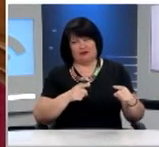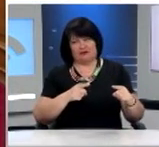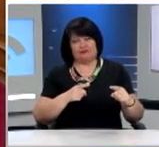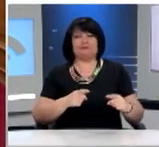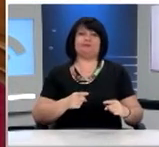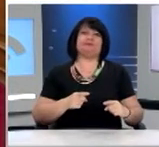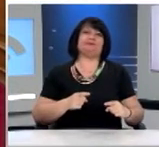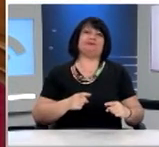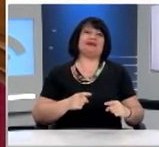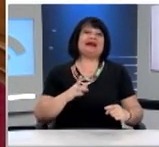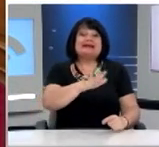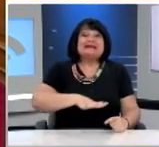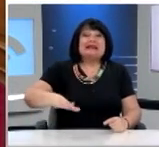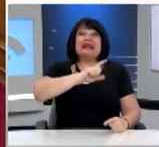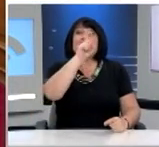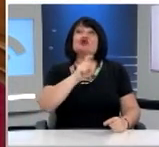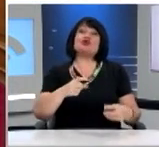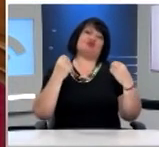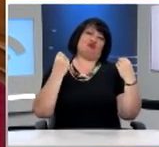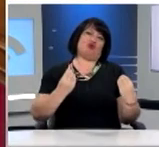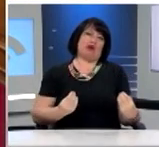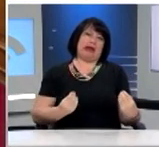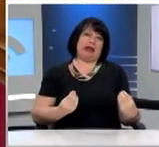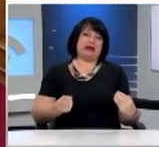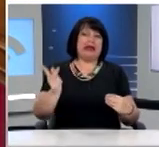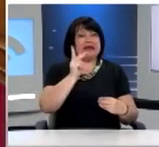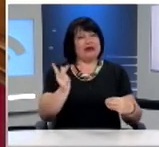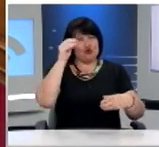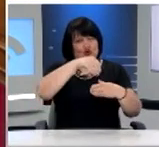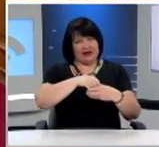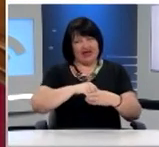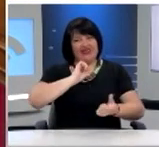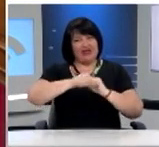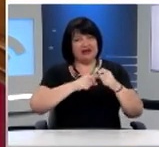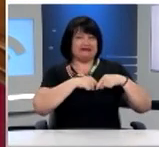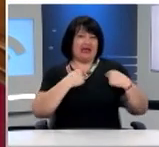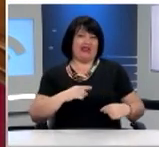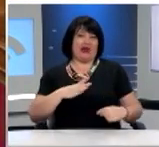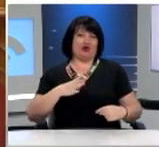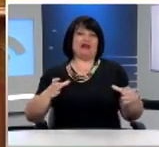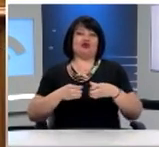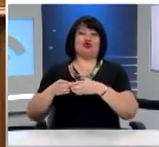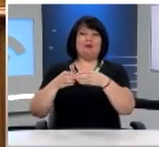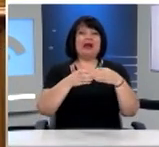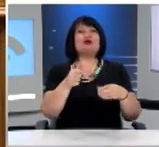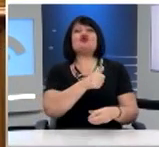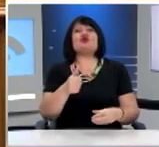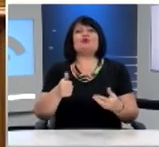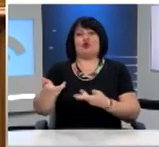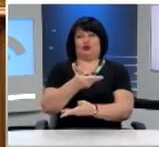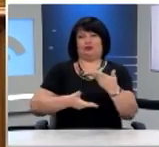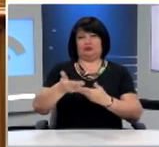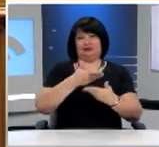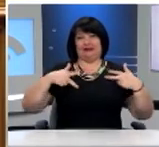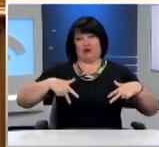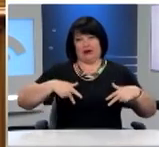της συνθήκων διαβίωσης και ομαλής ανταξύς στην κοινωνία. Φυσικά, η δράση των εθελοντικών ομάδων δεν αποσκοπεί στο να αντικαταστεί στο κράτος